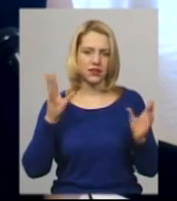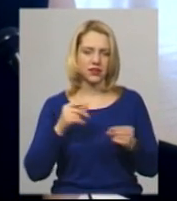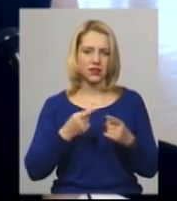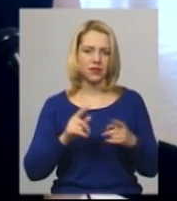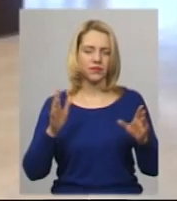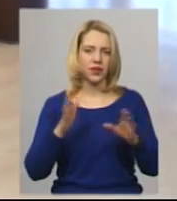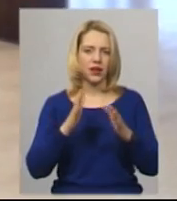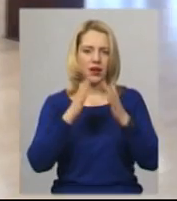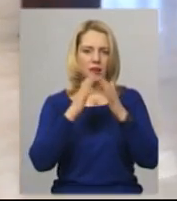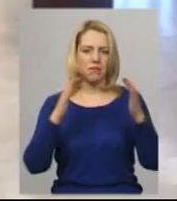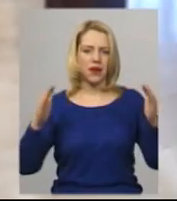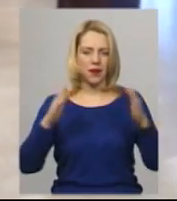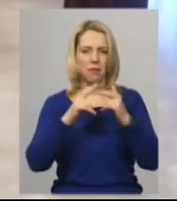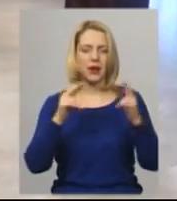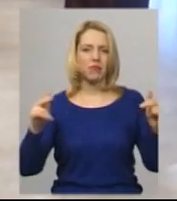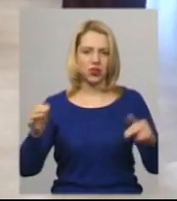те приміщення.